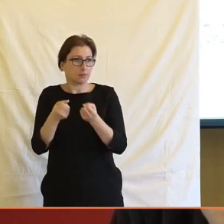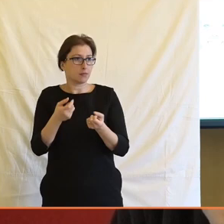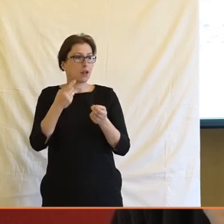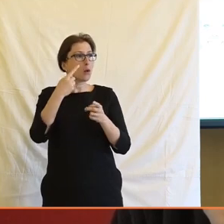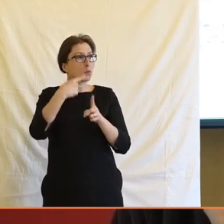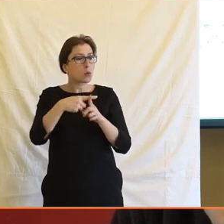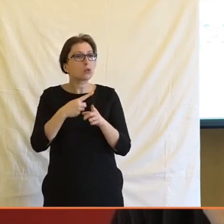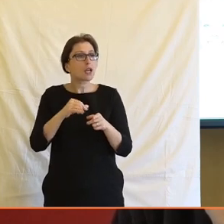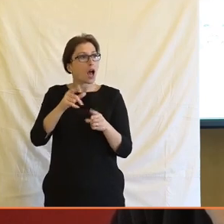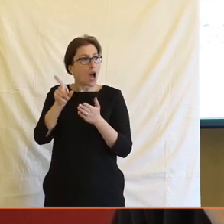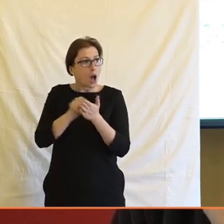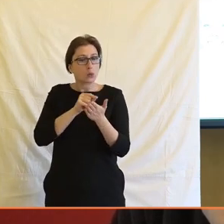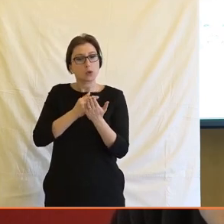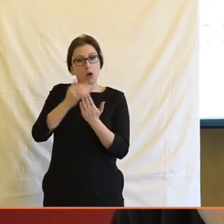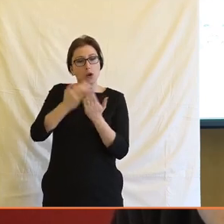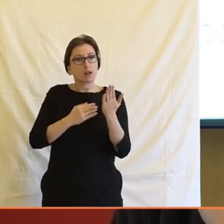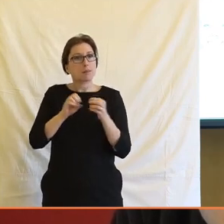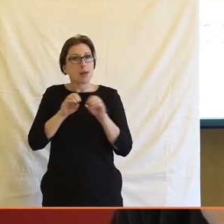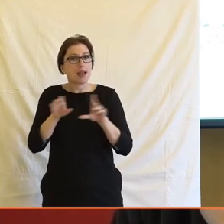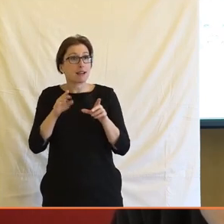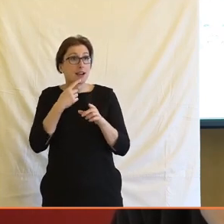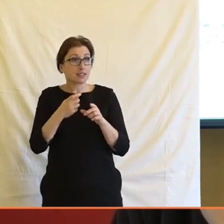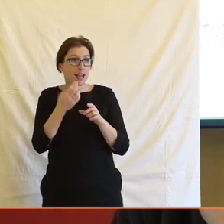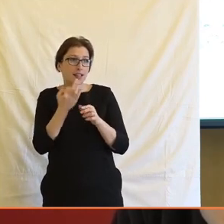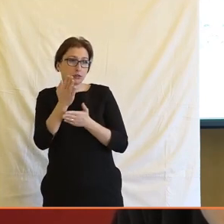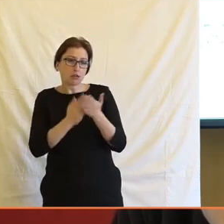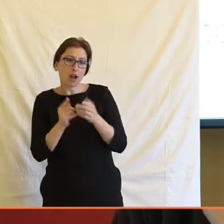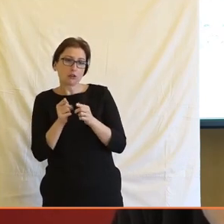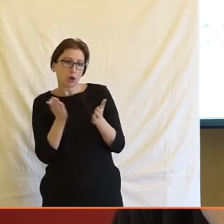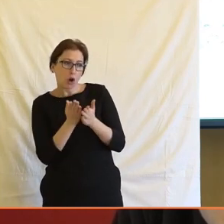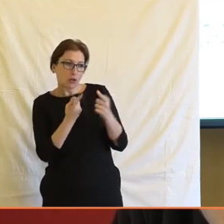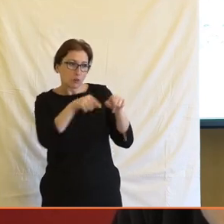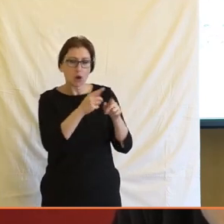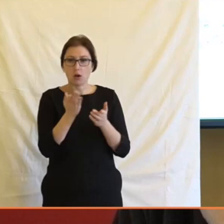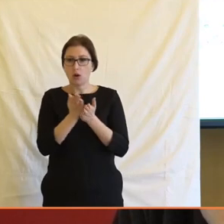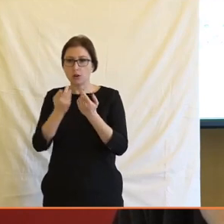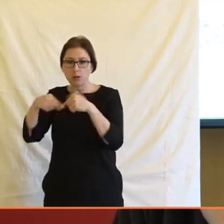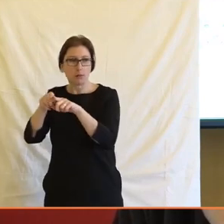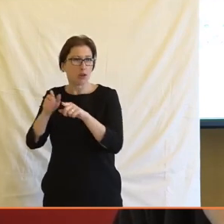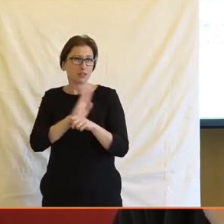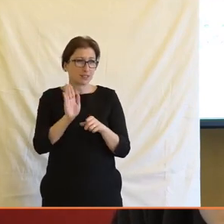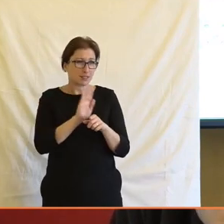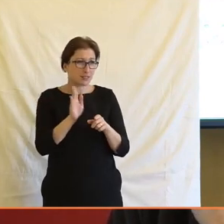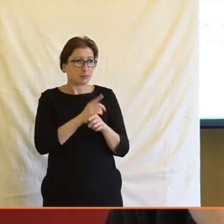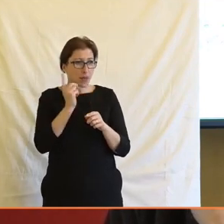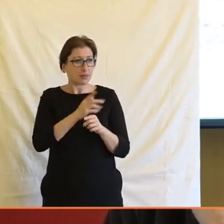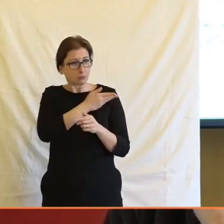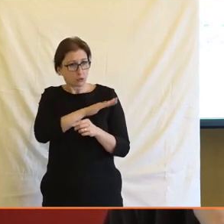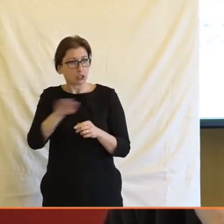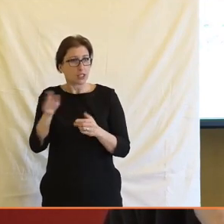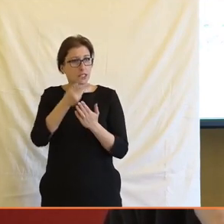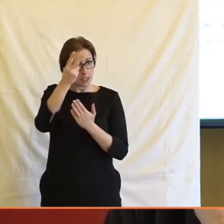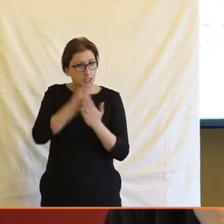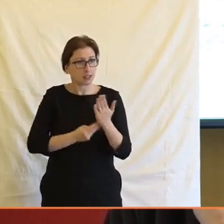zájmu těch autorů, ani toho média, jakože já bych obecně řekl, že online klikancevá reklama není v zájmu nikoho jiného s výjimkou těch